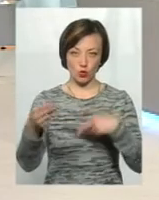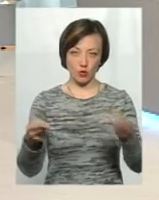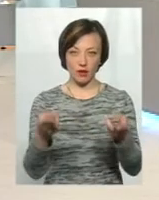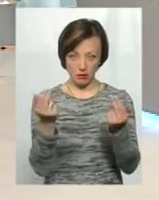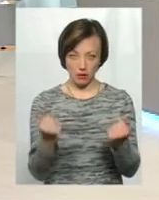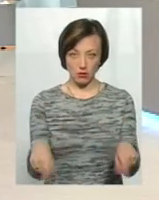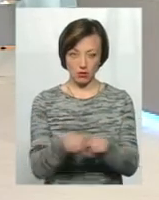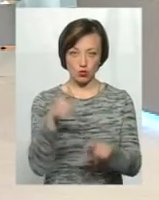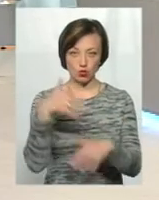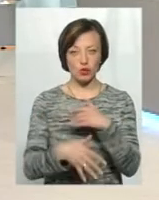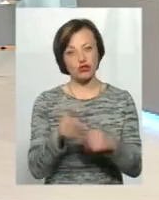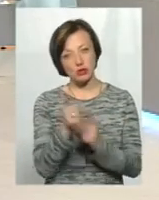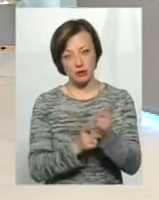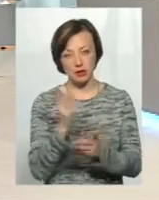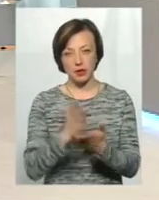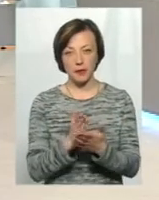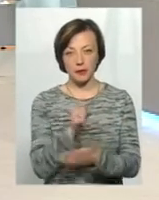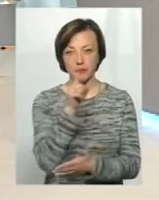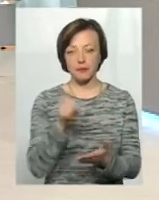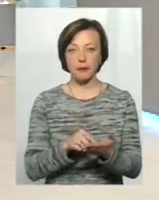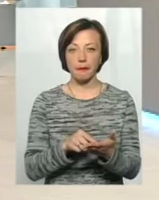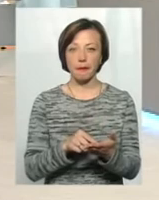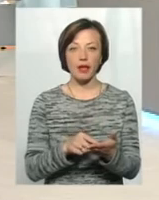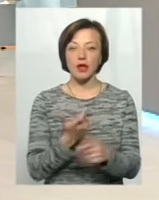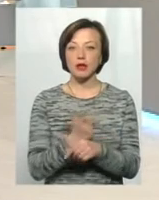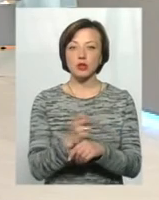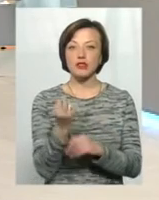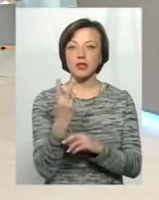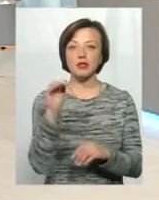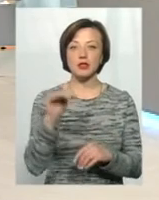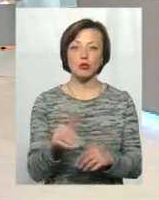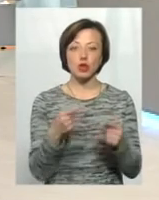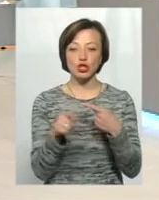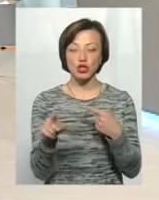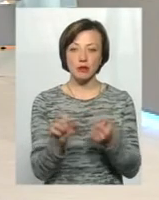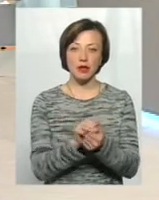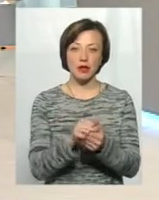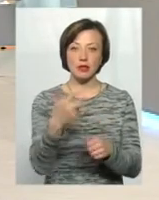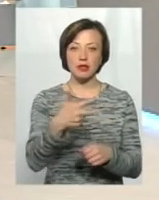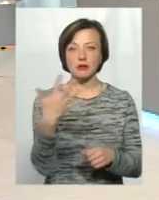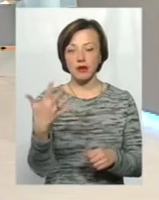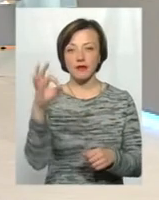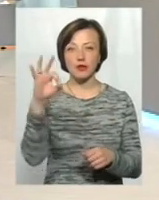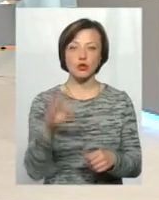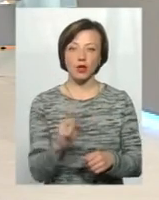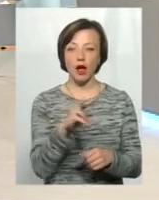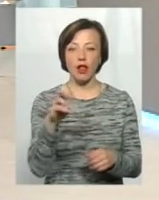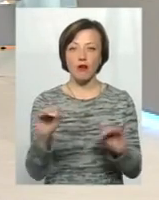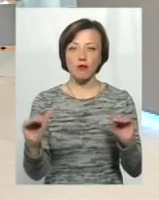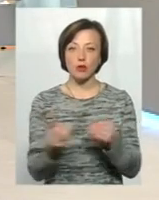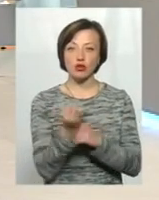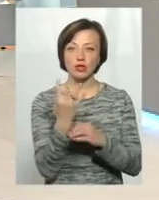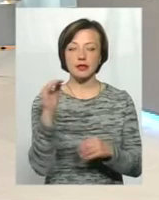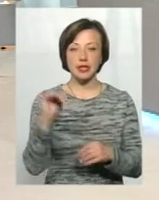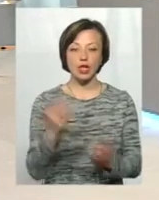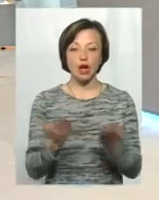так я розумію? Чи якісь зміни? По котлам 20, але не більше 12 тисяч, по інших матеріалах 35 відсотків, але на жах 14 тисяч.